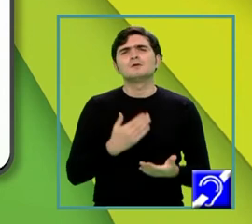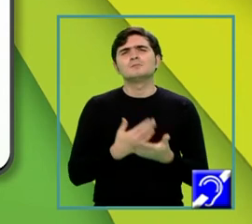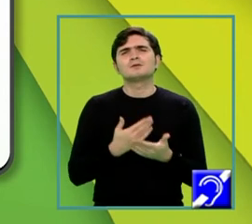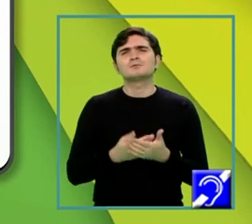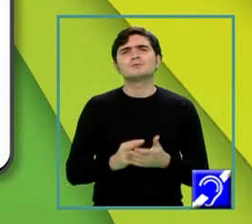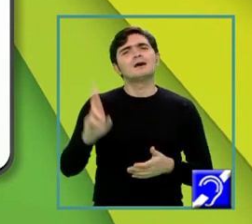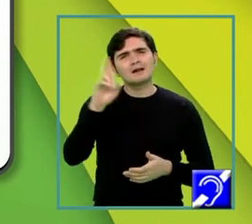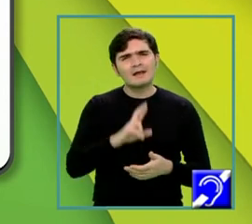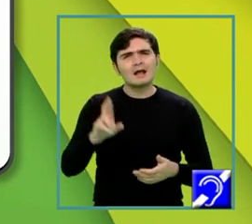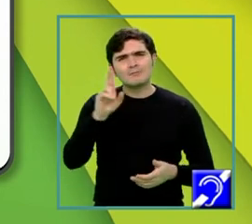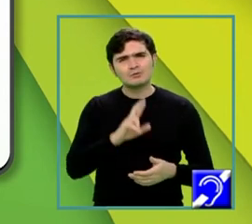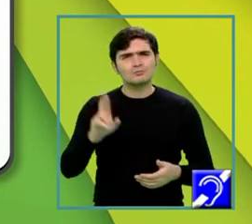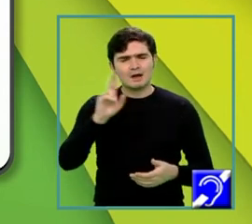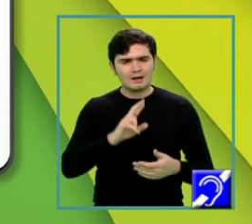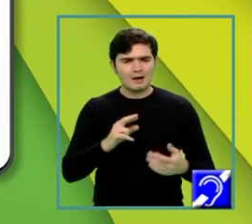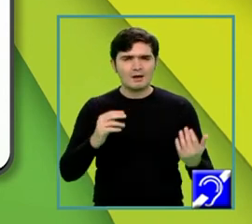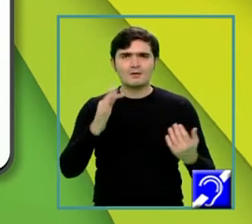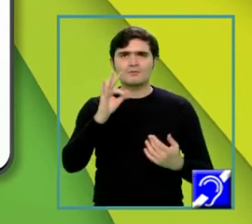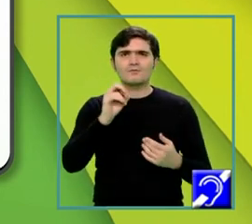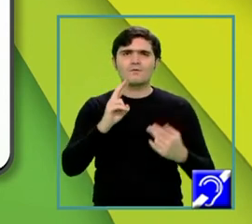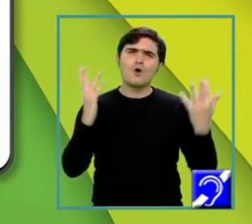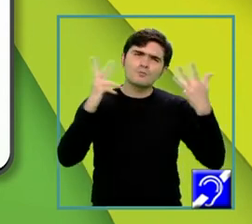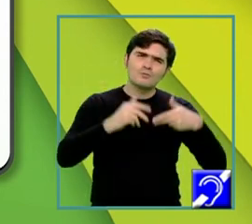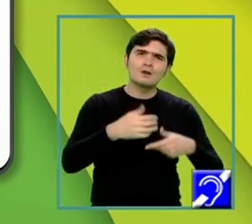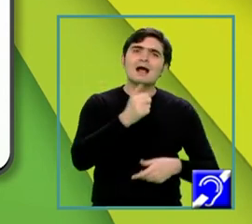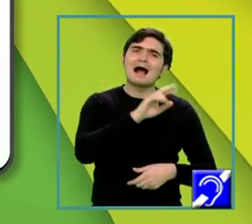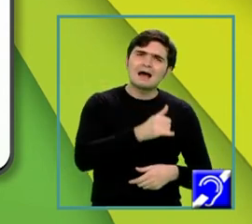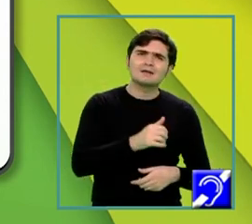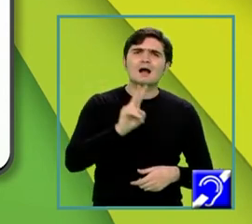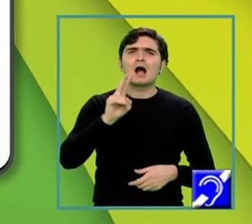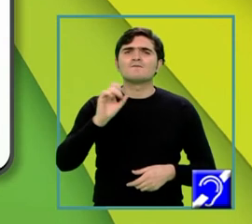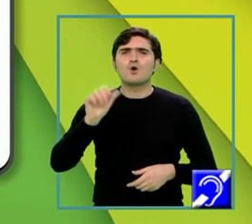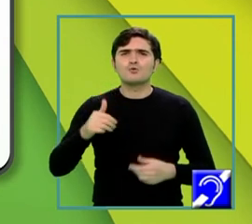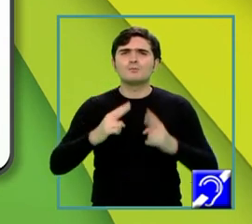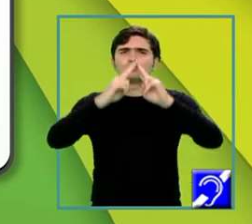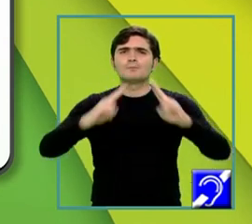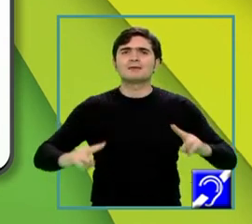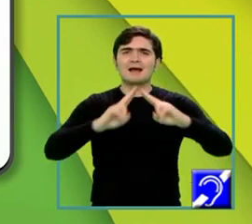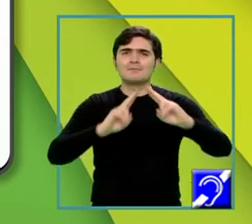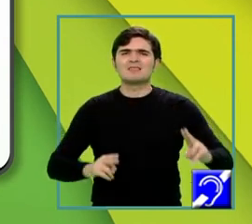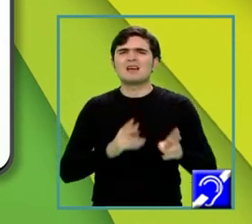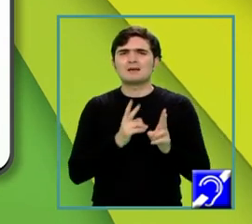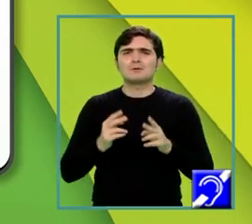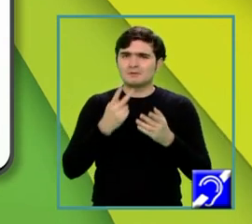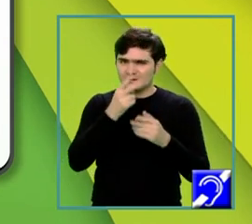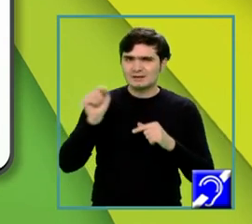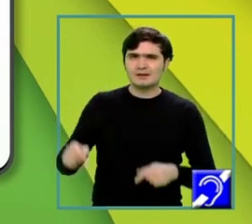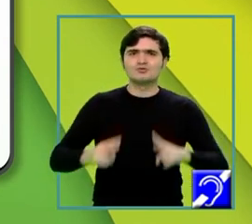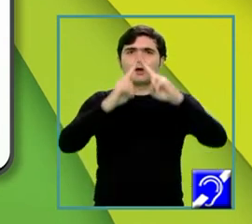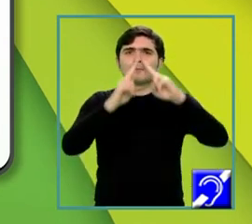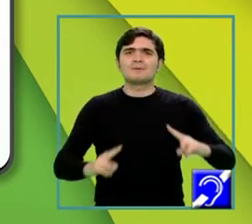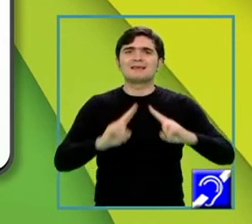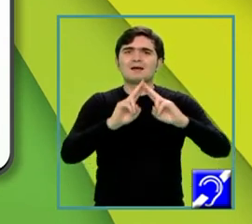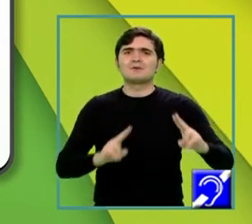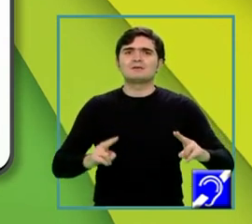recapitolarea formulelor la arie și volum în cadrul piramidei regulate. Deci spuneam că la această aplicație avem o piramidă hexagonală